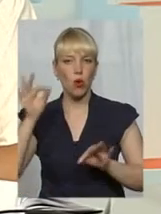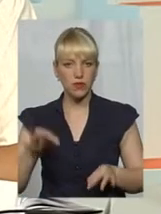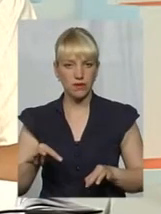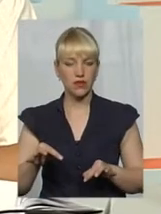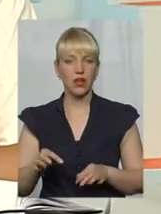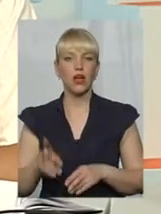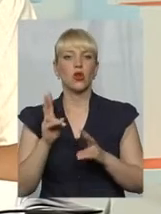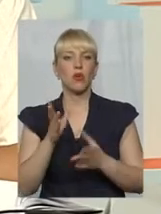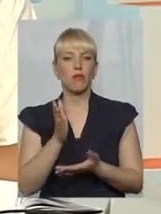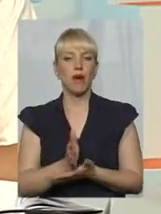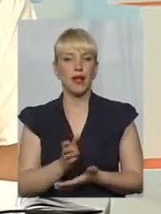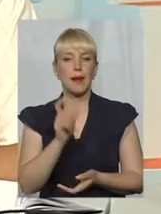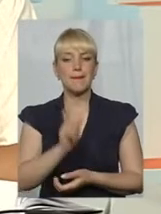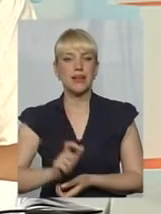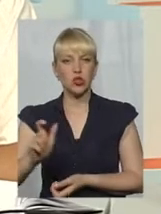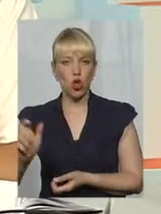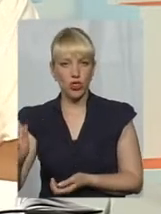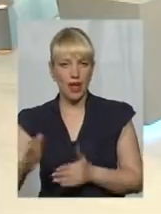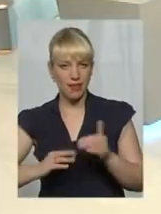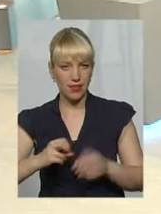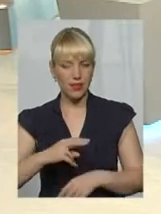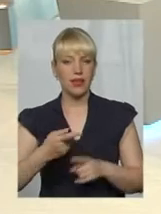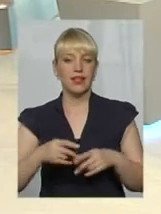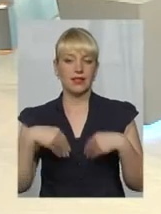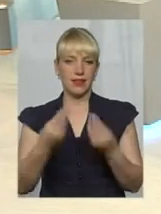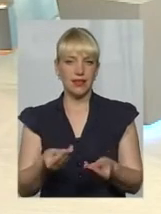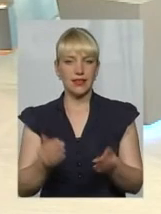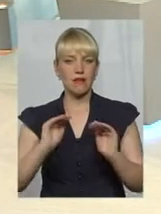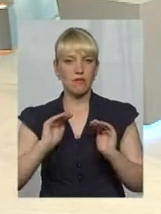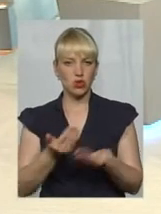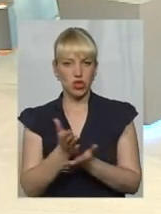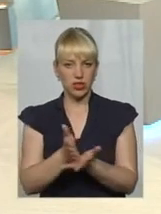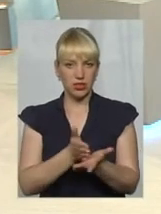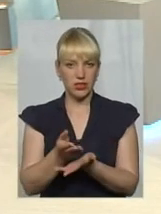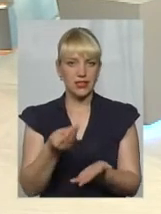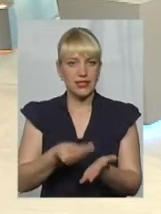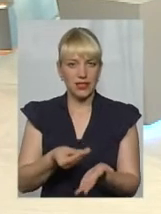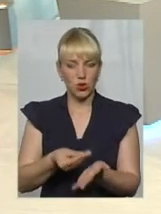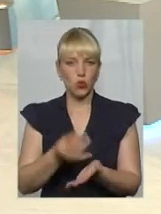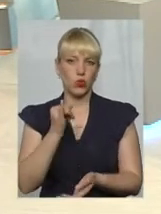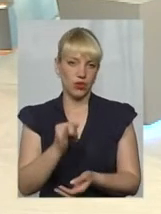певний персонал, дати нижчу ціну, ніж жек, і виграти.